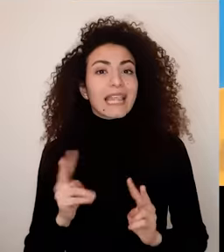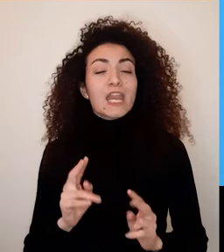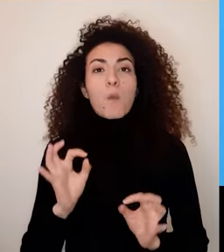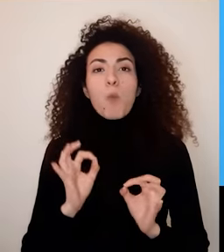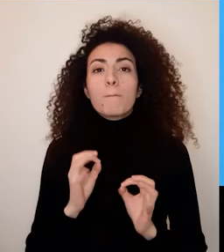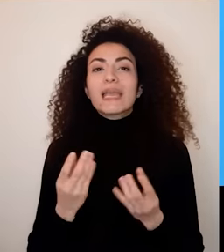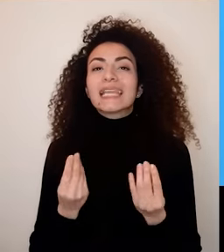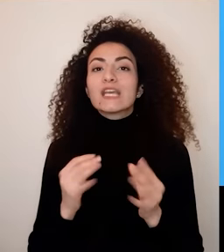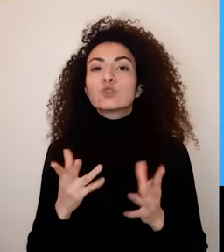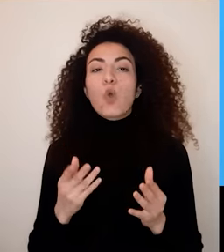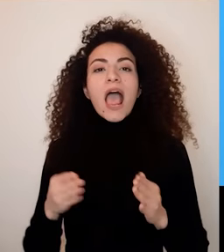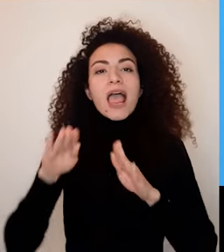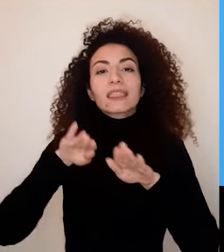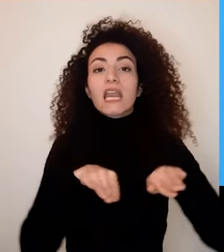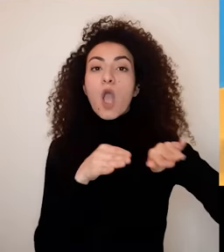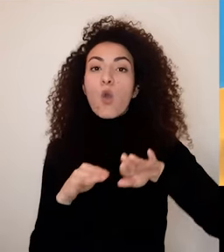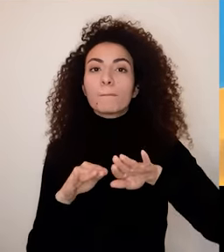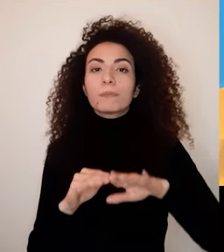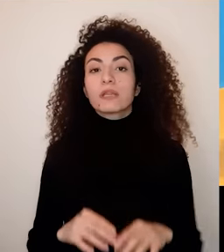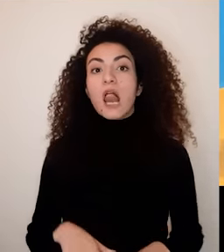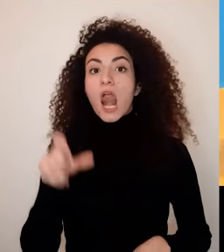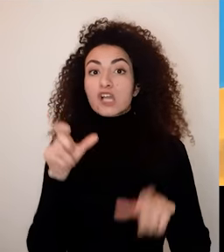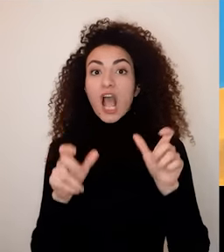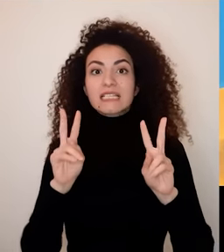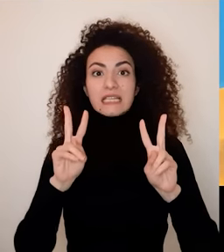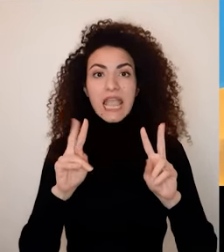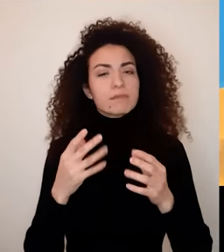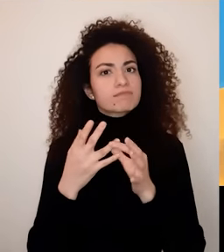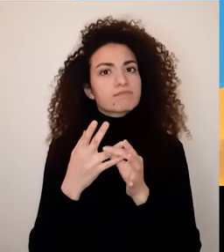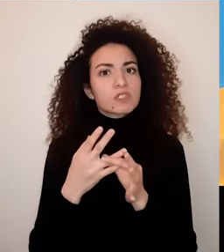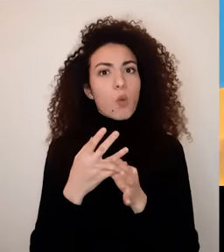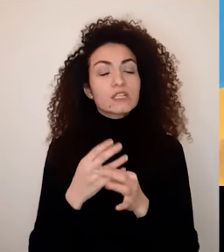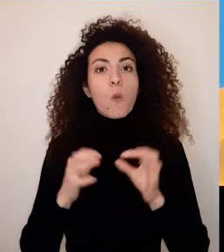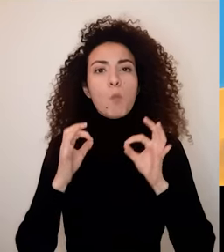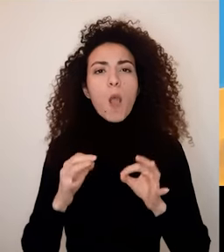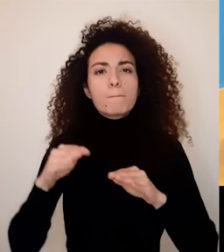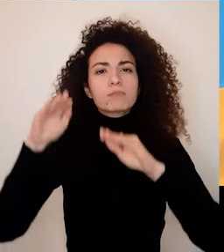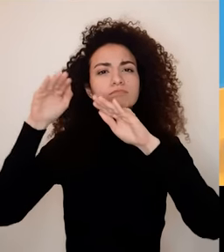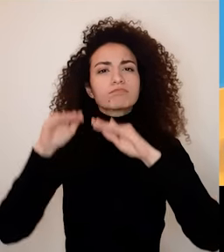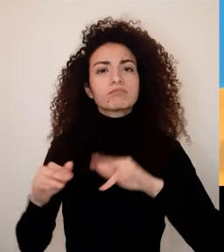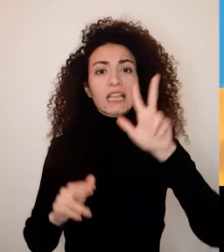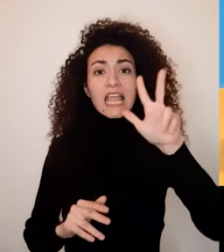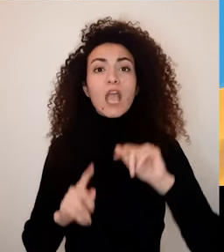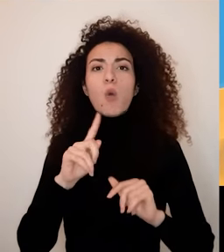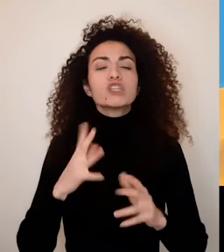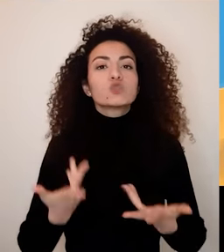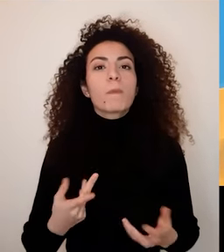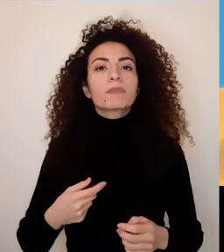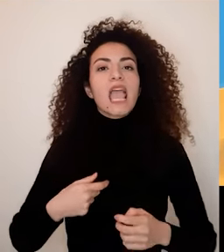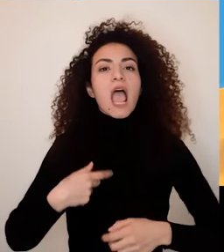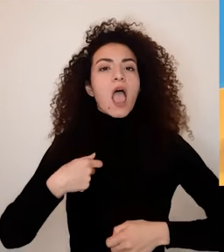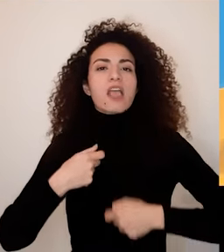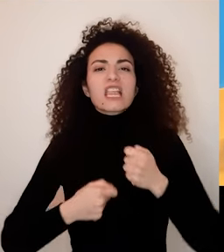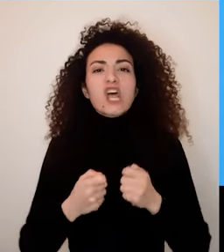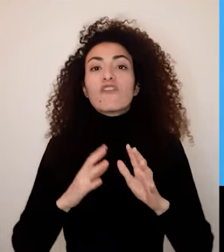المكون الأساس التاني اللي بيغزي الحب هو التناغم أو الملائمة بين الشركين على ثلاث مستويات تناغم على